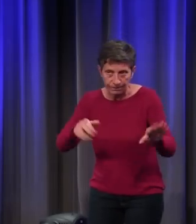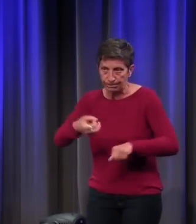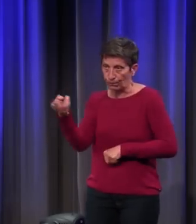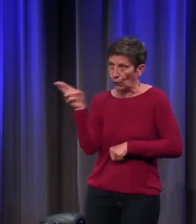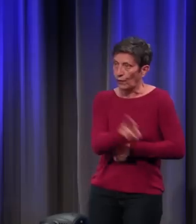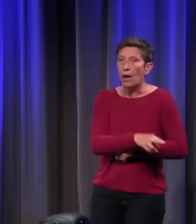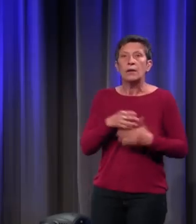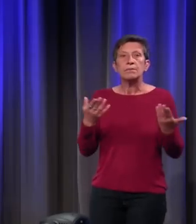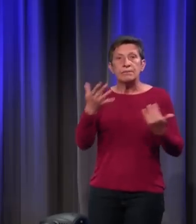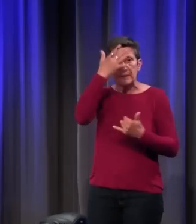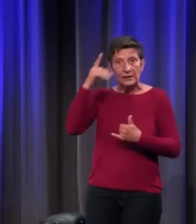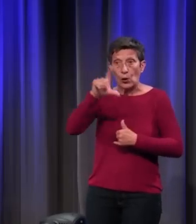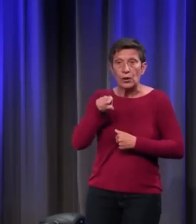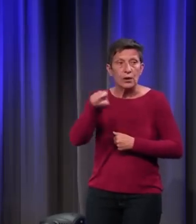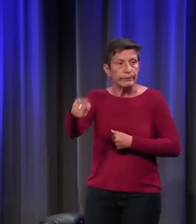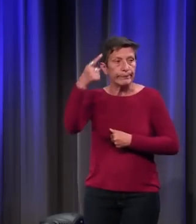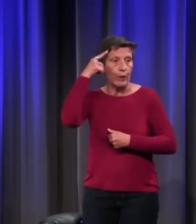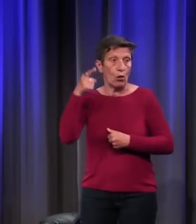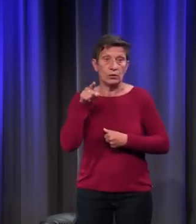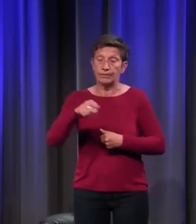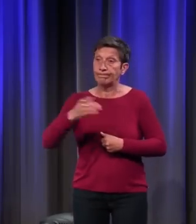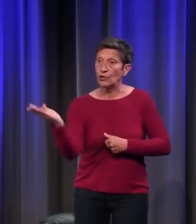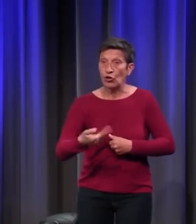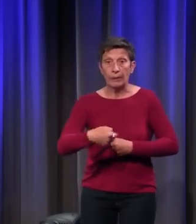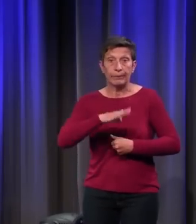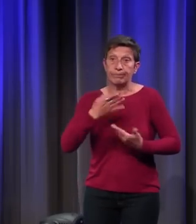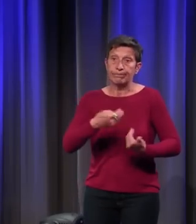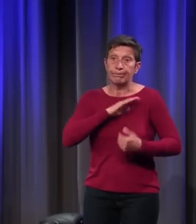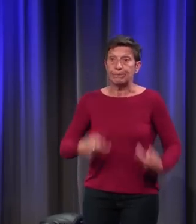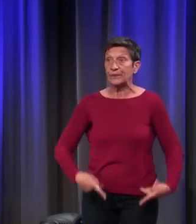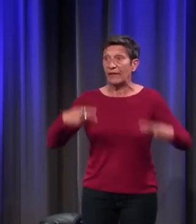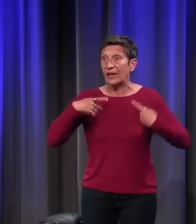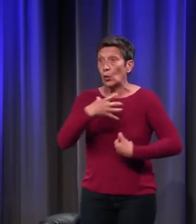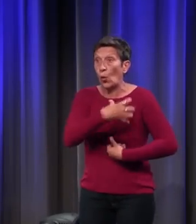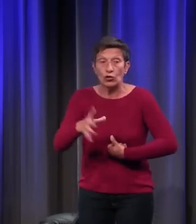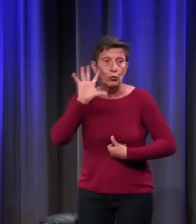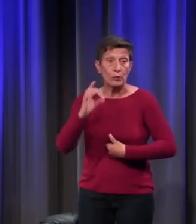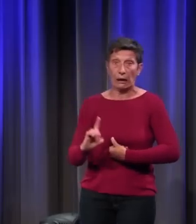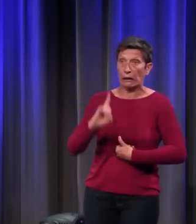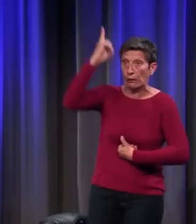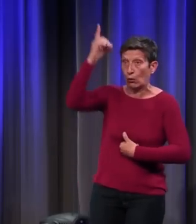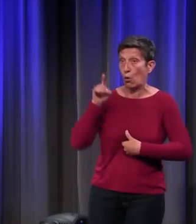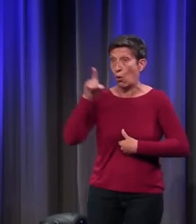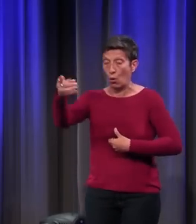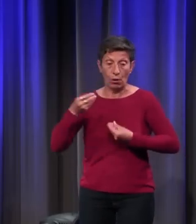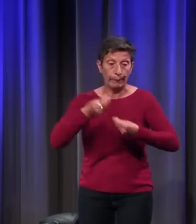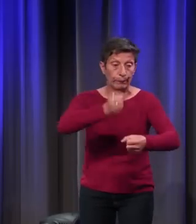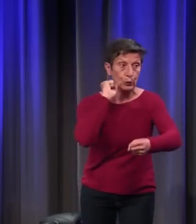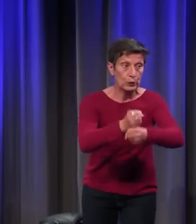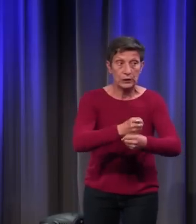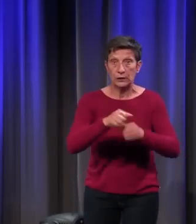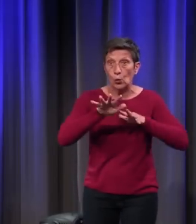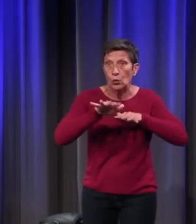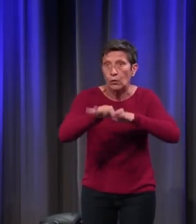il pense que c'est parce qu'il mène une vie trop riche que Dieu n'a pas permis que la croisade réussisse et